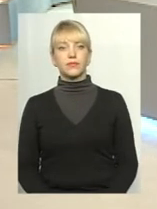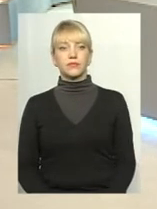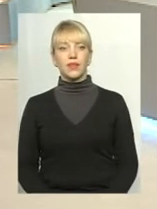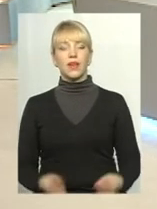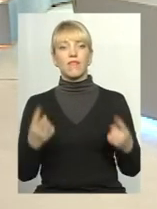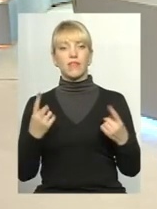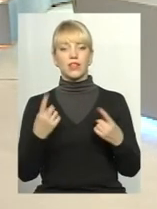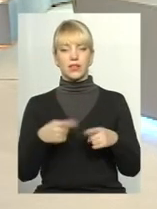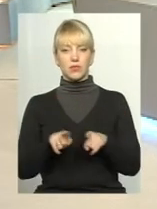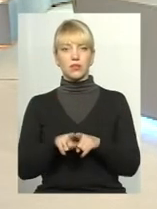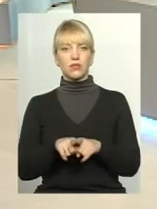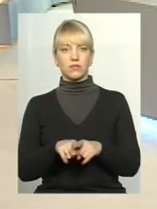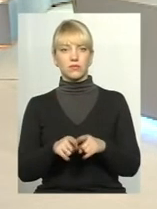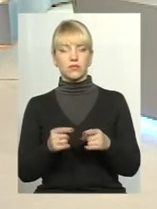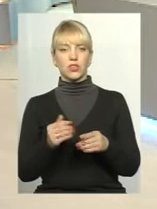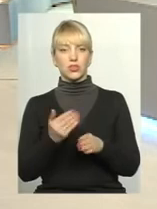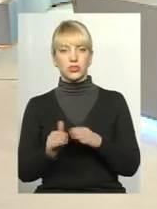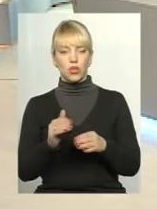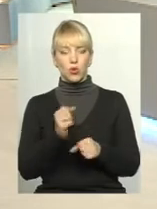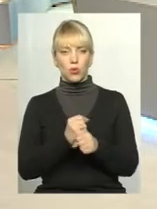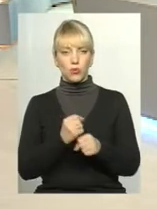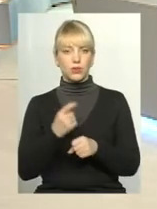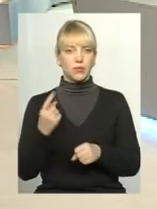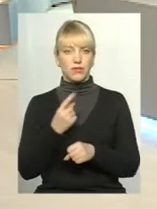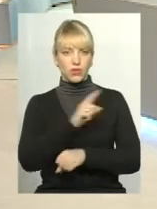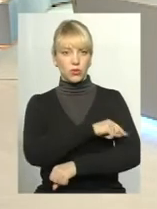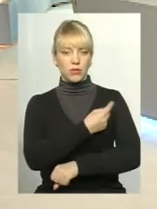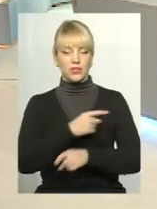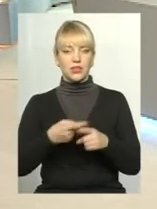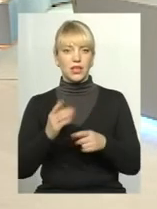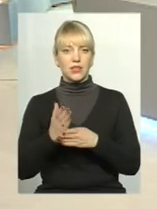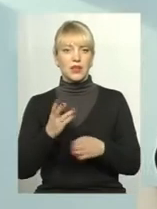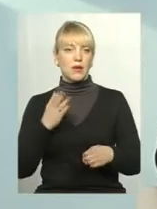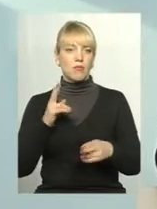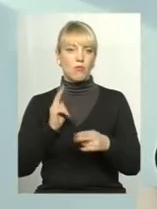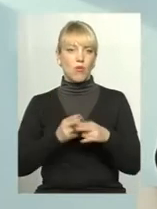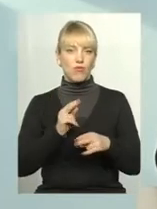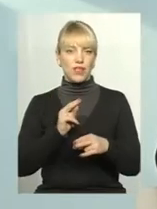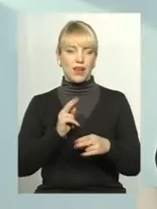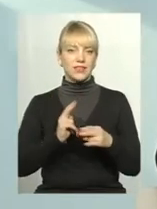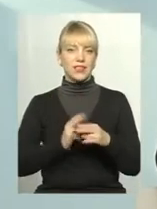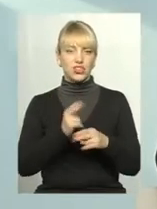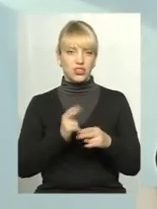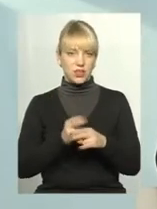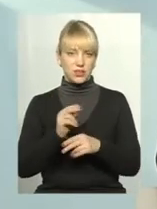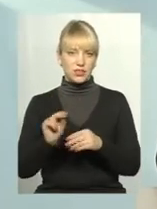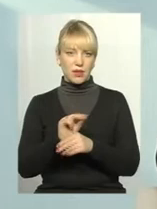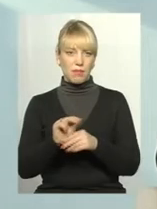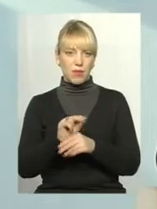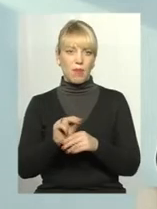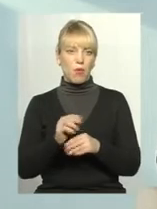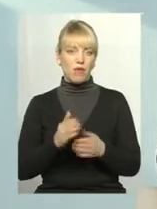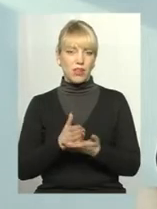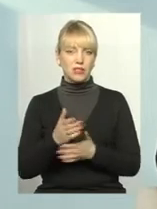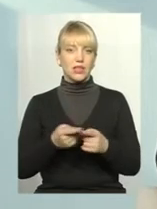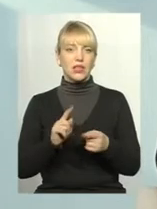шматом роботи оцієї первинної медицини є профілактична спрямованість. Тобто, оці от медики,